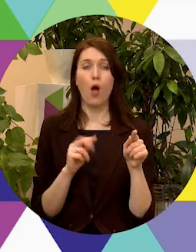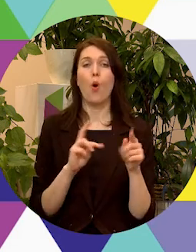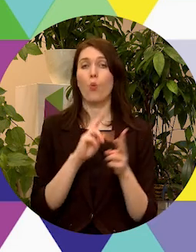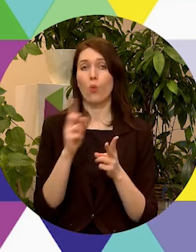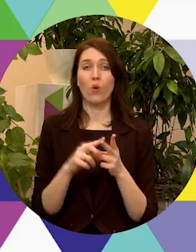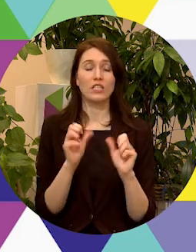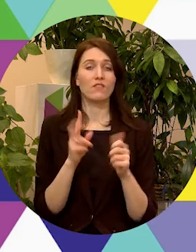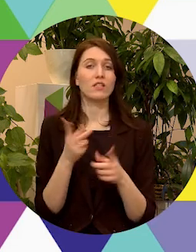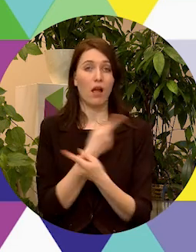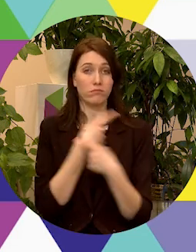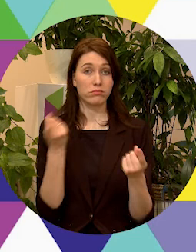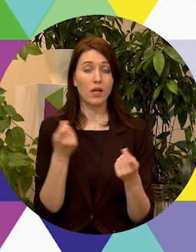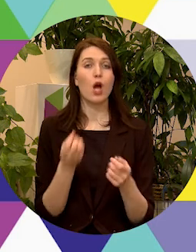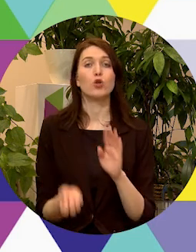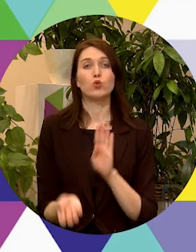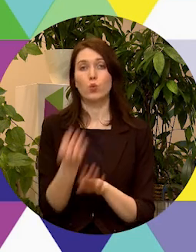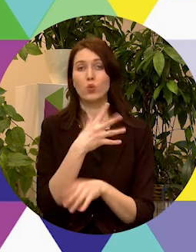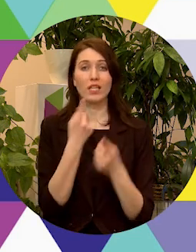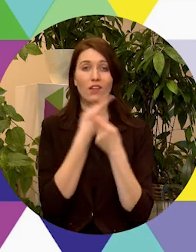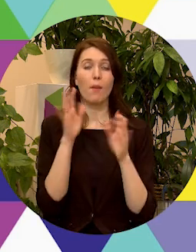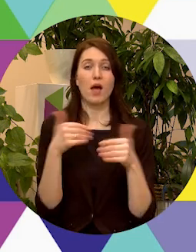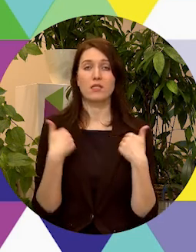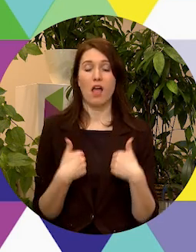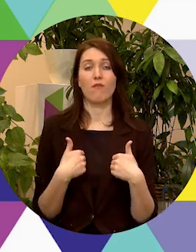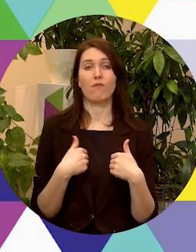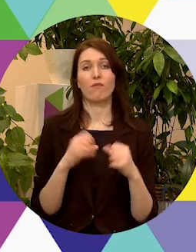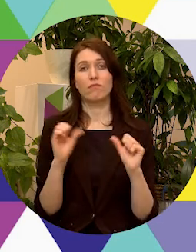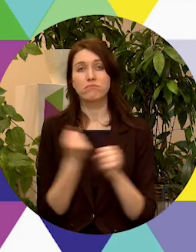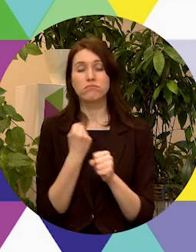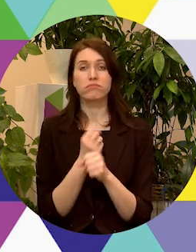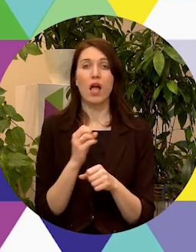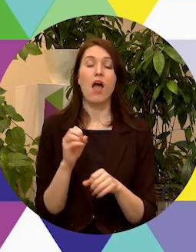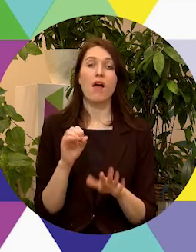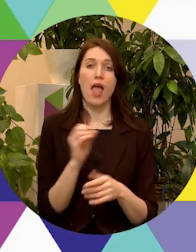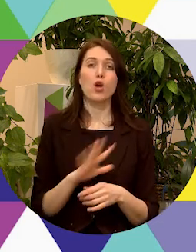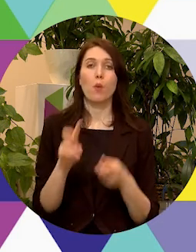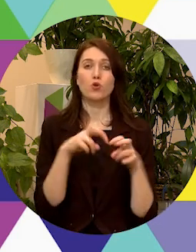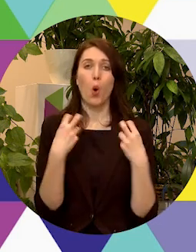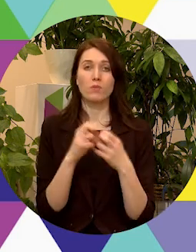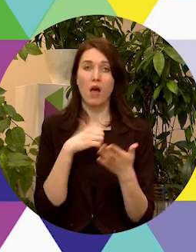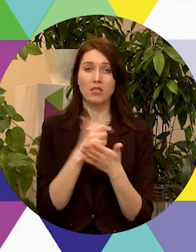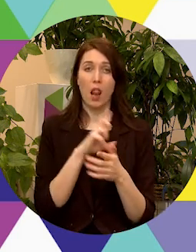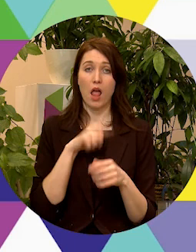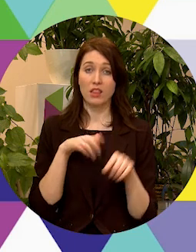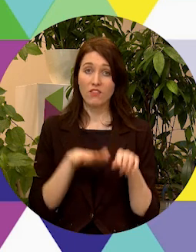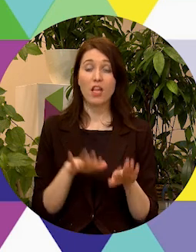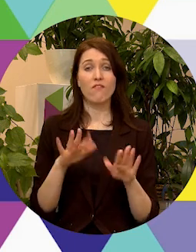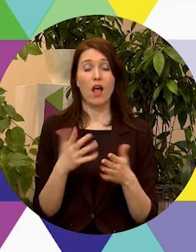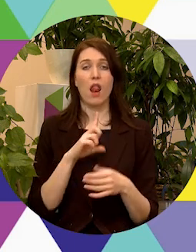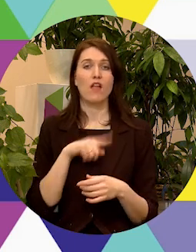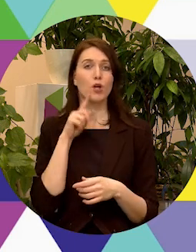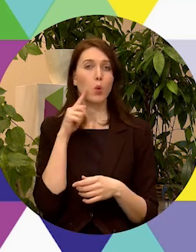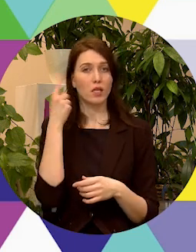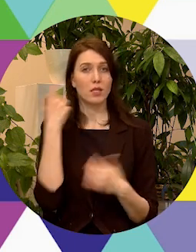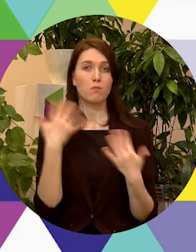Otrs veids ir atsūtīt informāciju par savu aktivitāti vai no Eiropas komisijas pārstāvniecībā Latvijā vai arī Latvijas